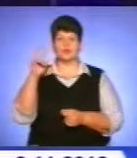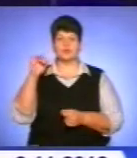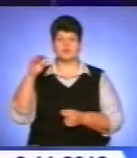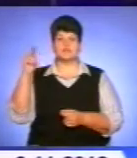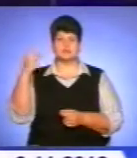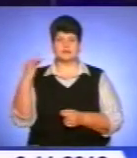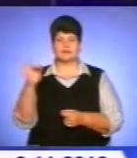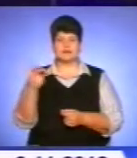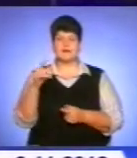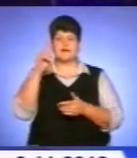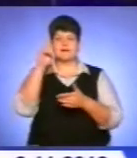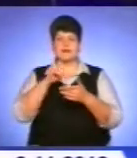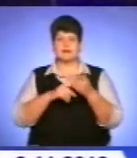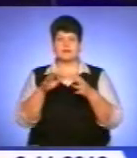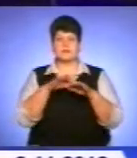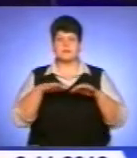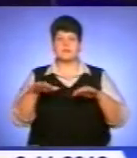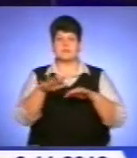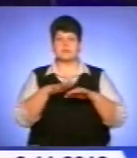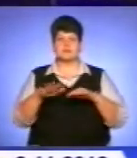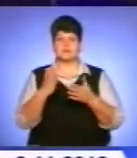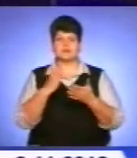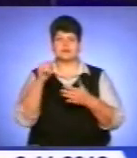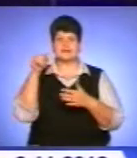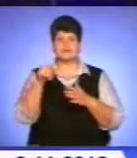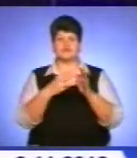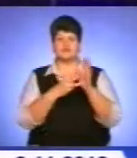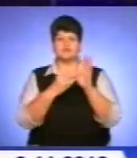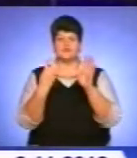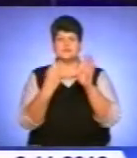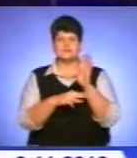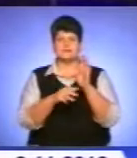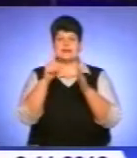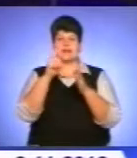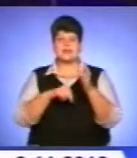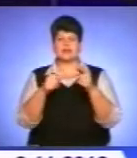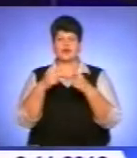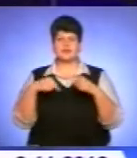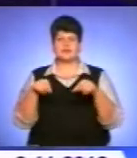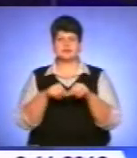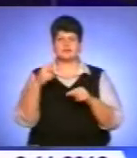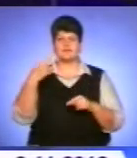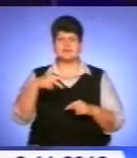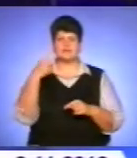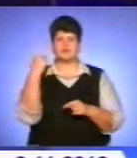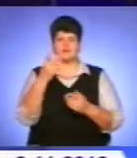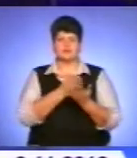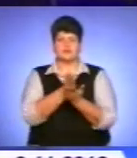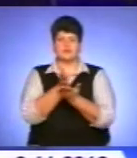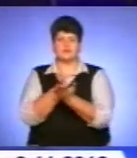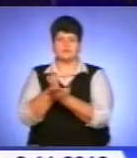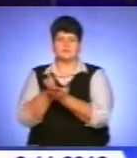Релігійна мережа області нараховує 1780 релігійних організацій, 21 конфесій, напрямку і течії.